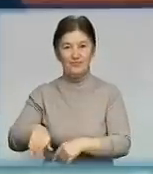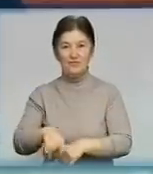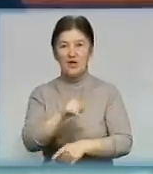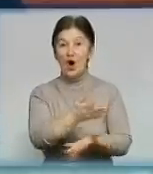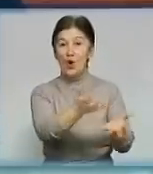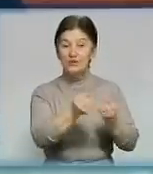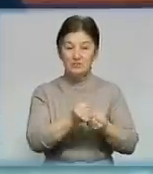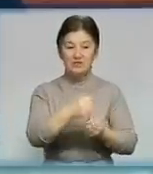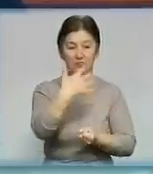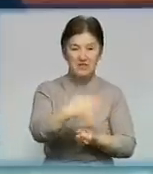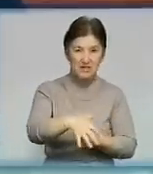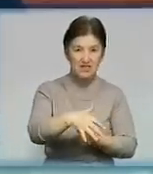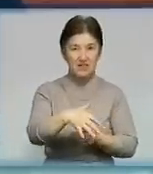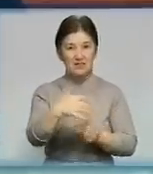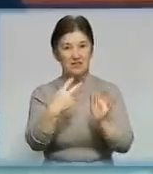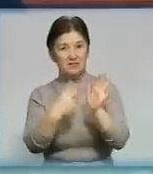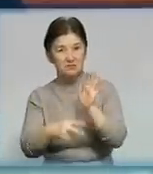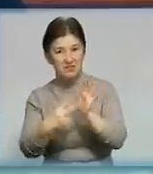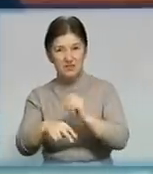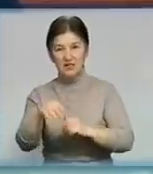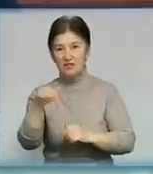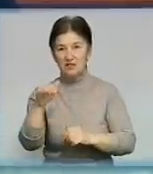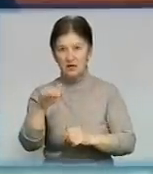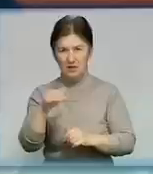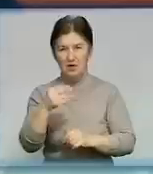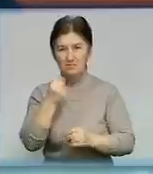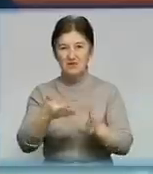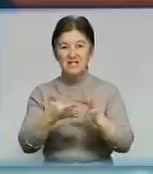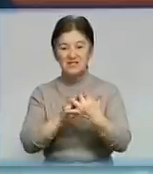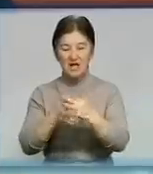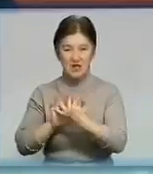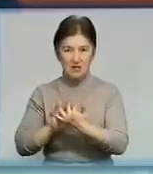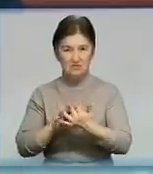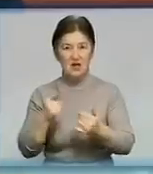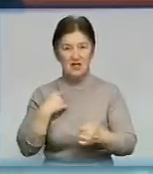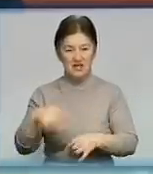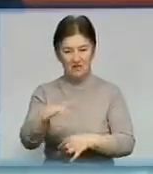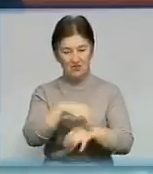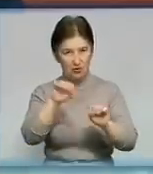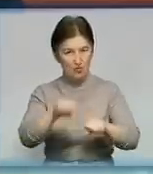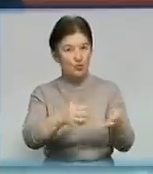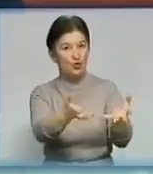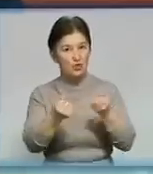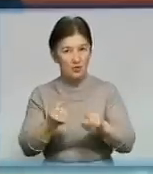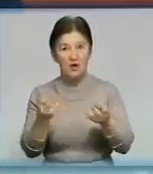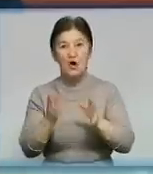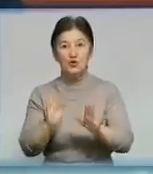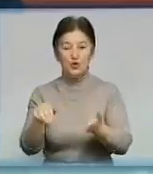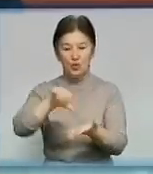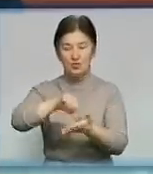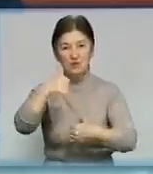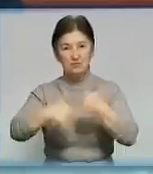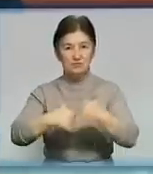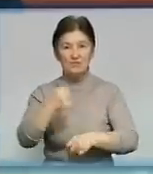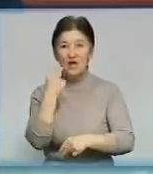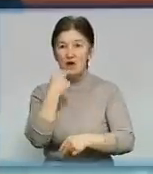75 тисяч гривень на благоустрій можуть міста та села Кіровоградської області. Для цього потрібно лише взяти участь у конкурсі на